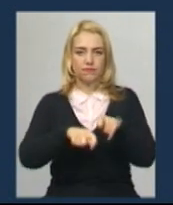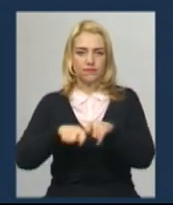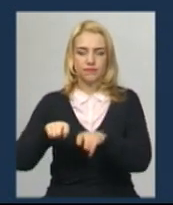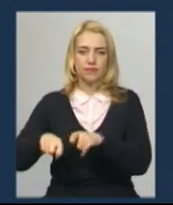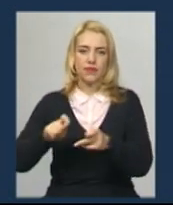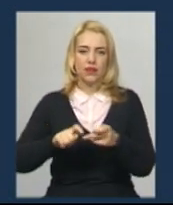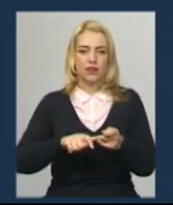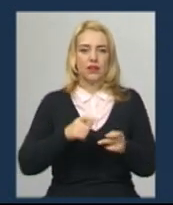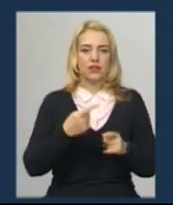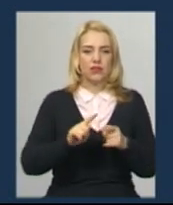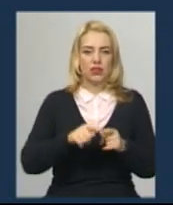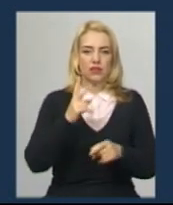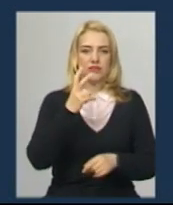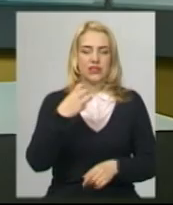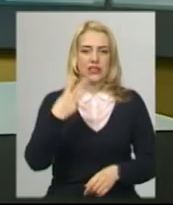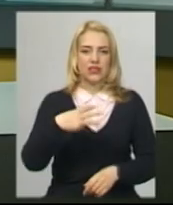осіб.